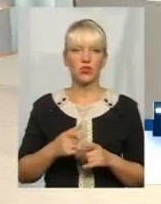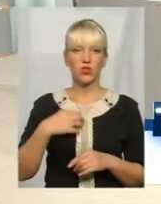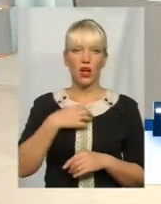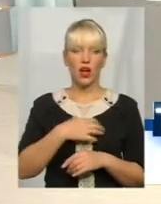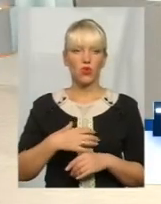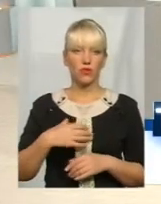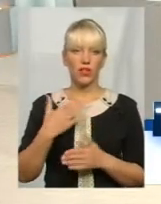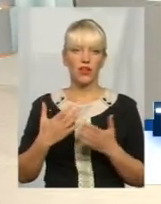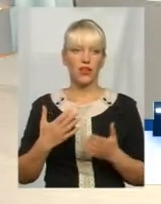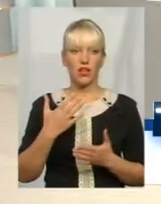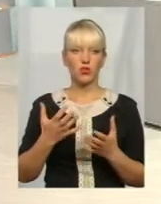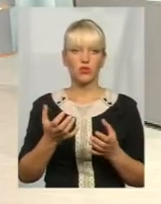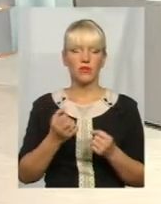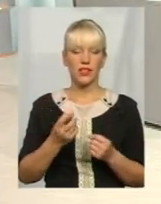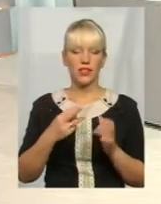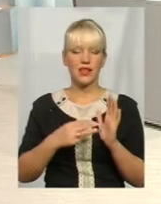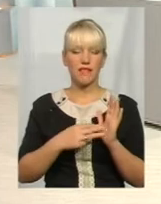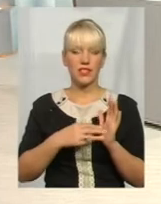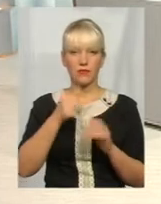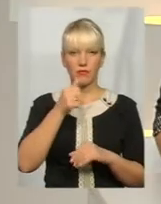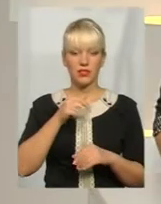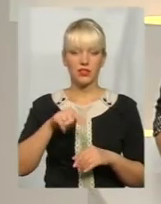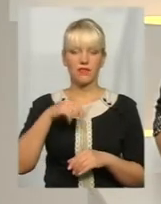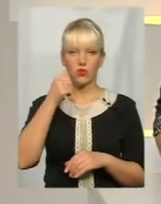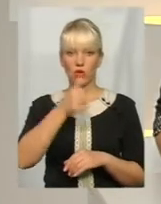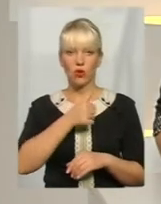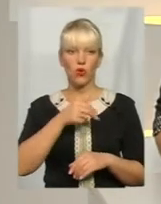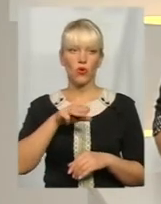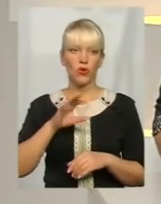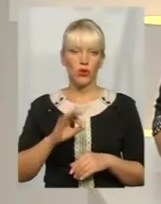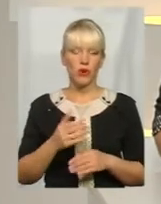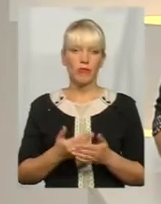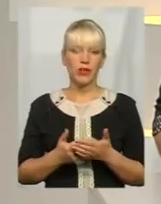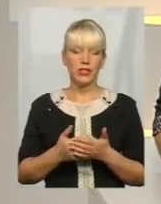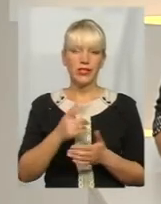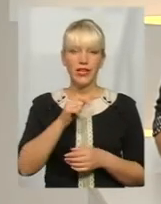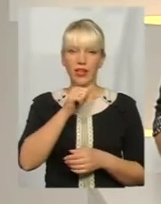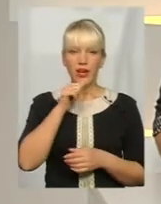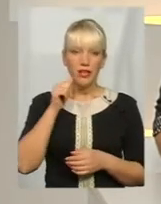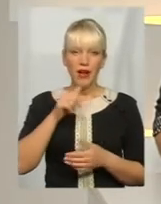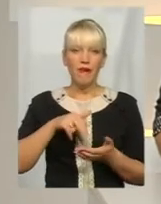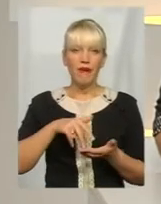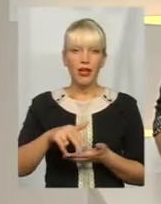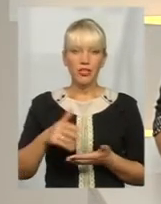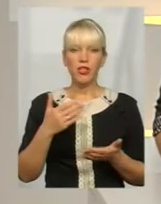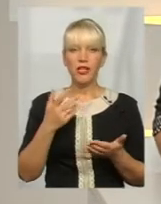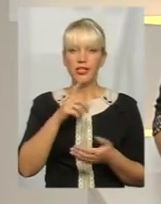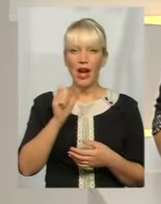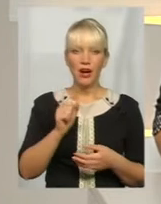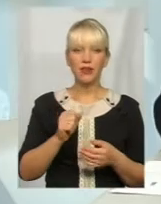за 8 місяців цього року, то, в принципі, стіні вийшло, за